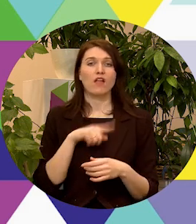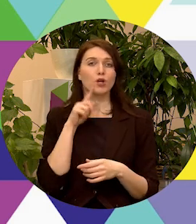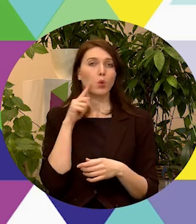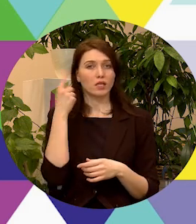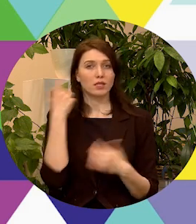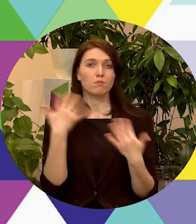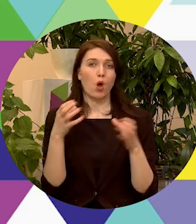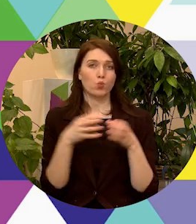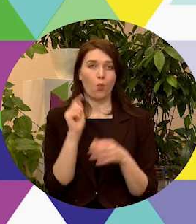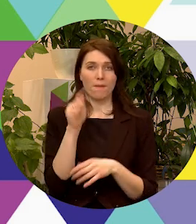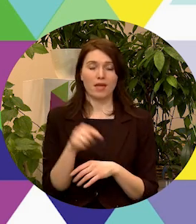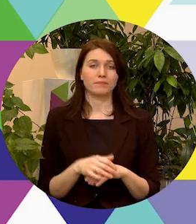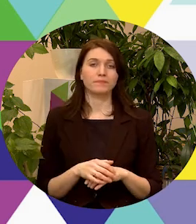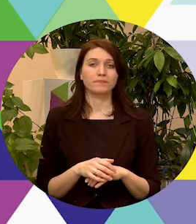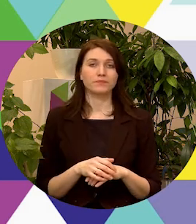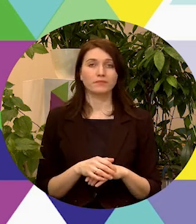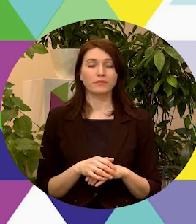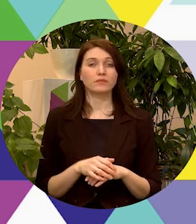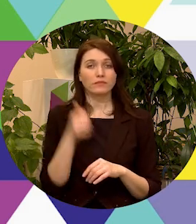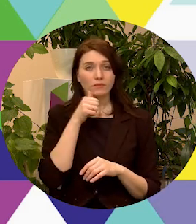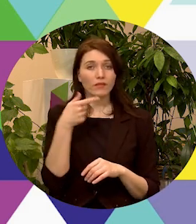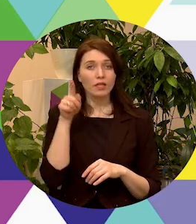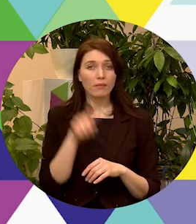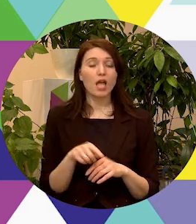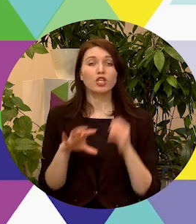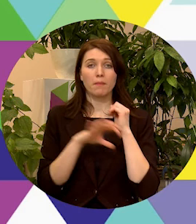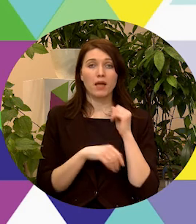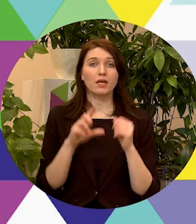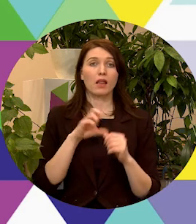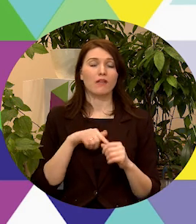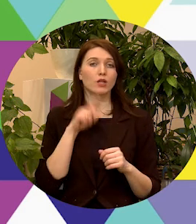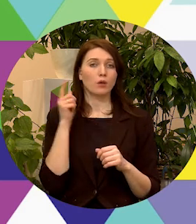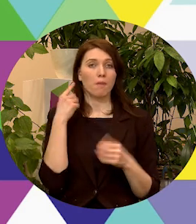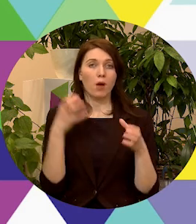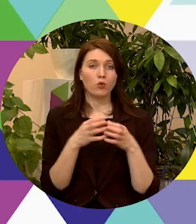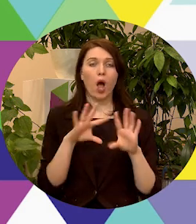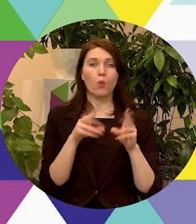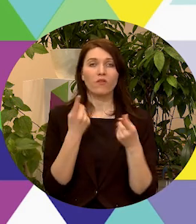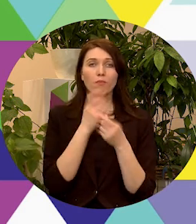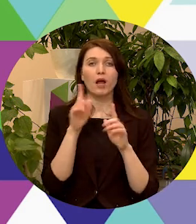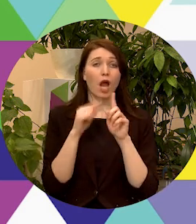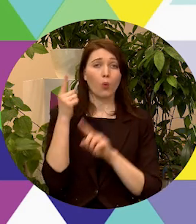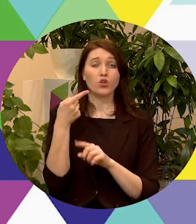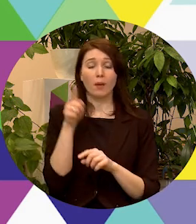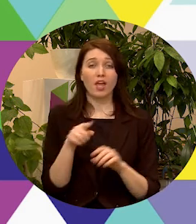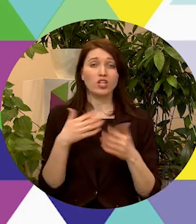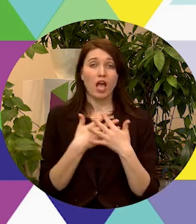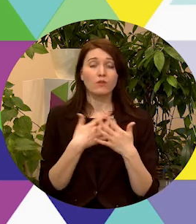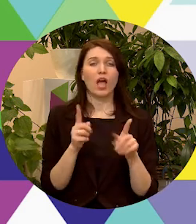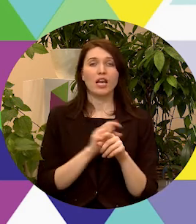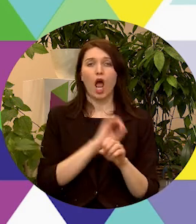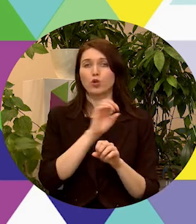jaunatnes padomei, kura tātad katru mēnešu beigās apkopos informāciju par nākamā mēnešu aktivitātēm un izsūtīs